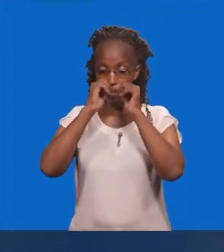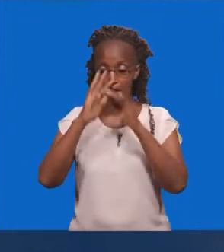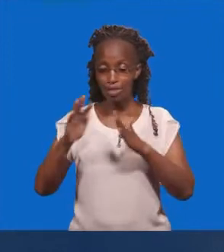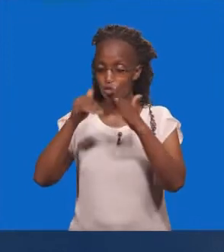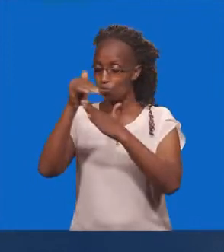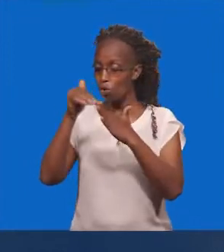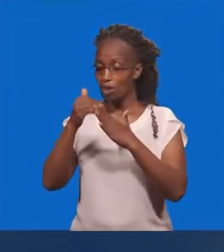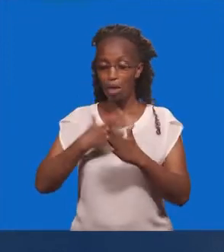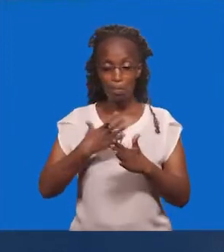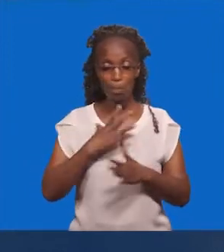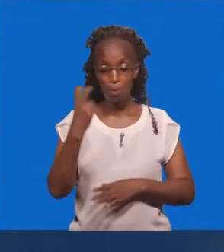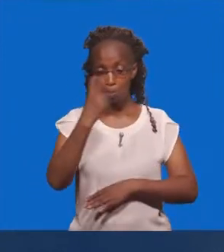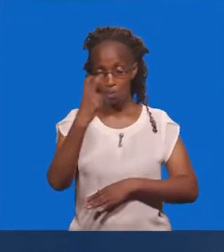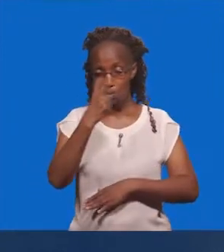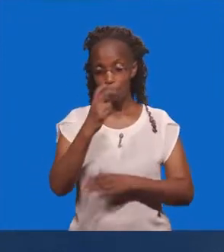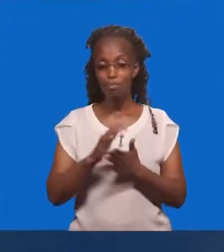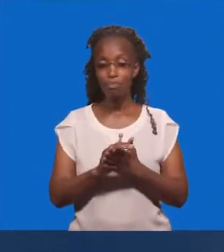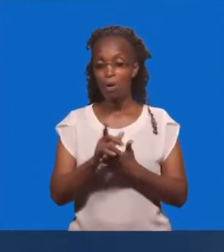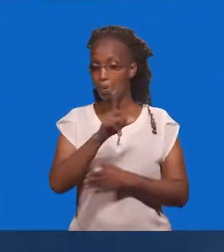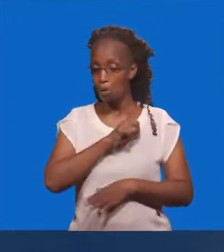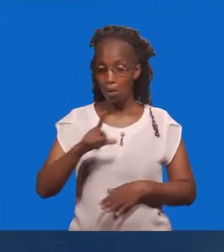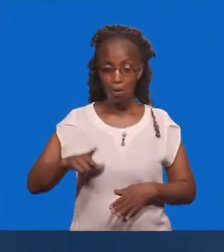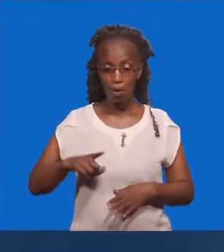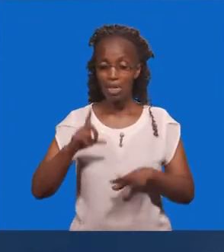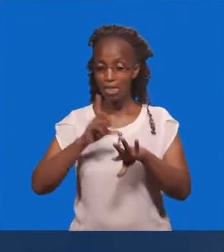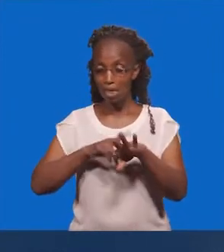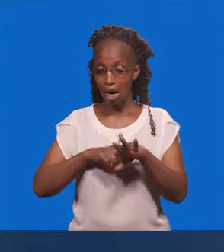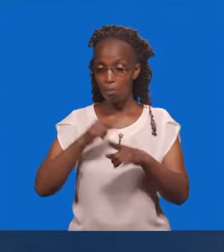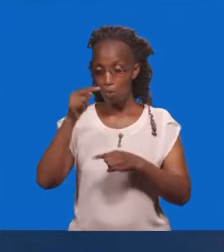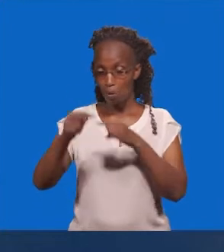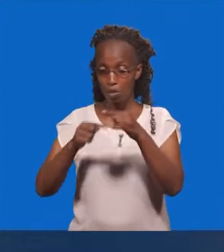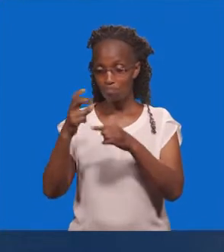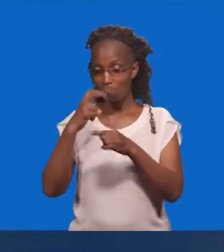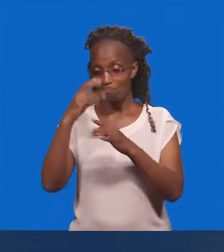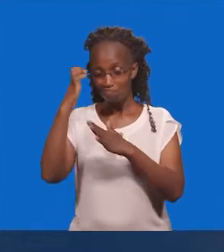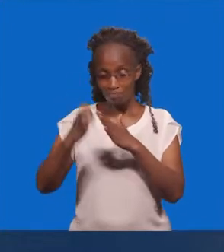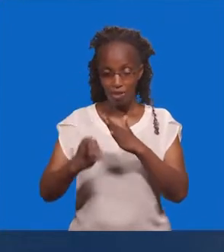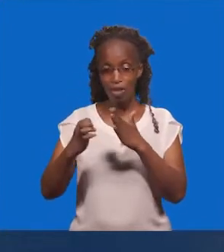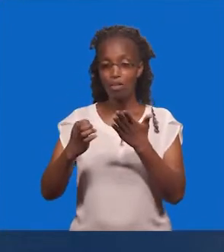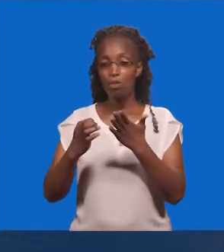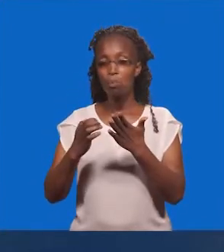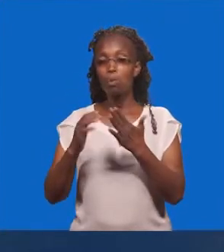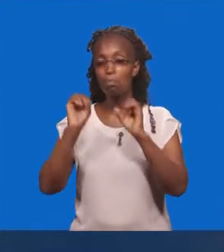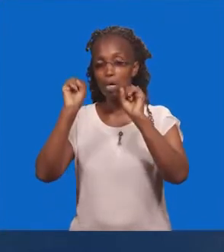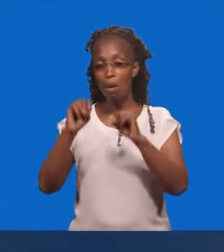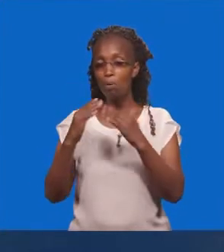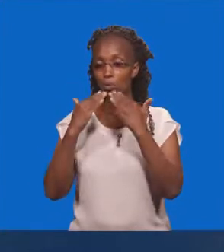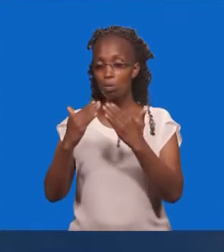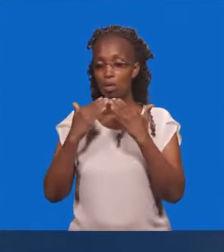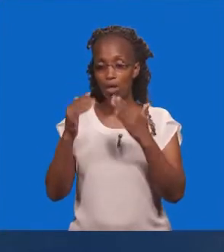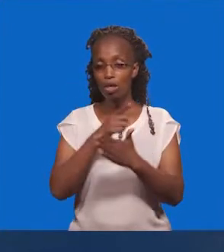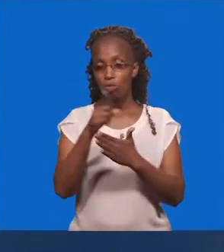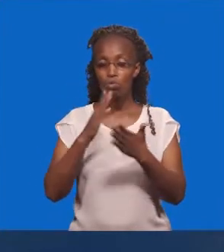ambayo na tanzama asubu ya leo Mungu ishemi lele kutukiweza kuona mwisho Wakila njambo Tutaweza